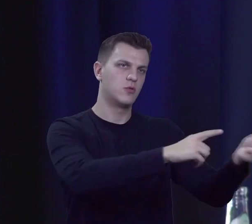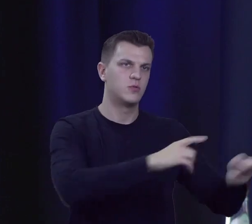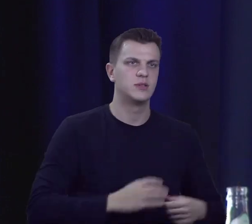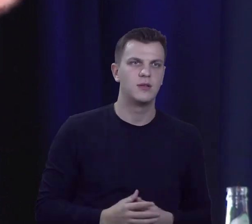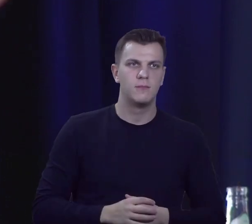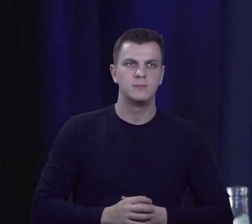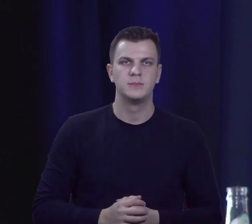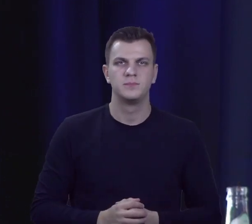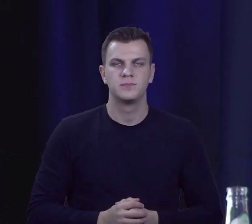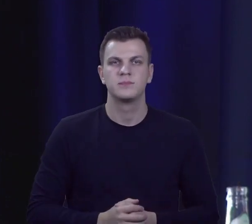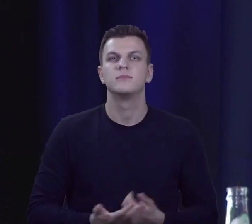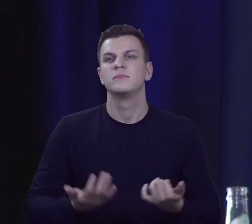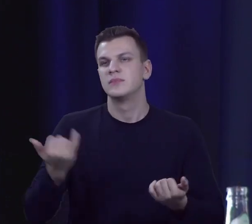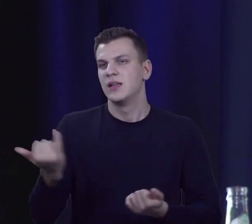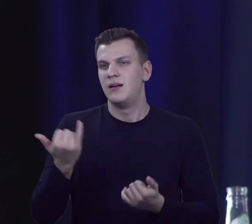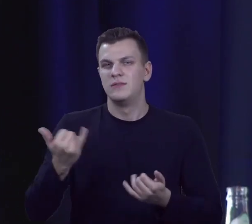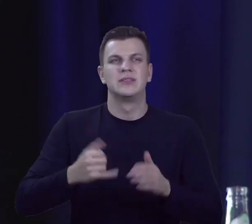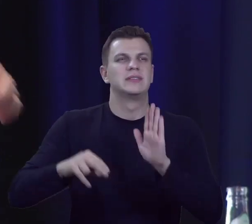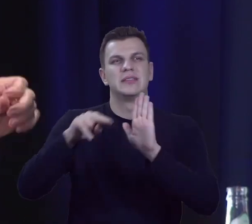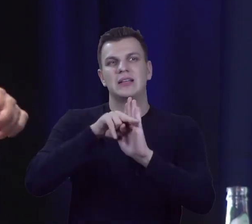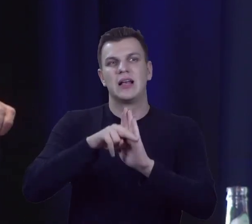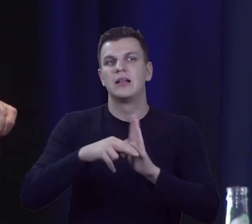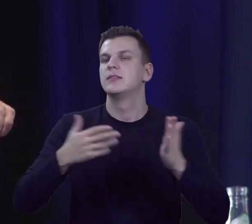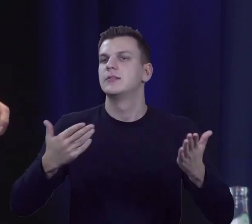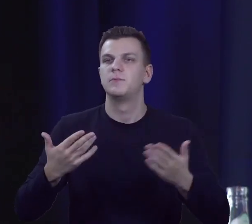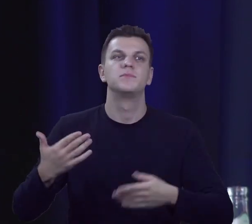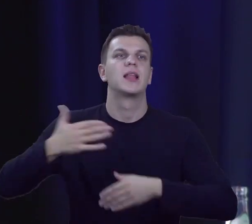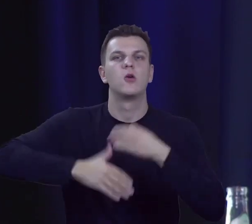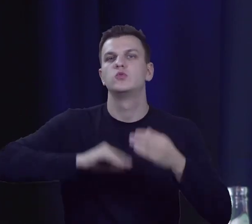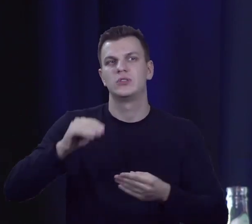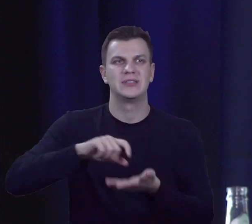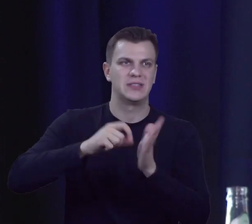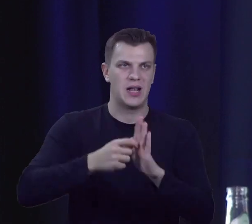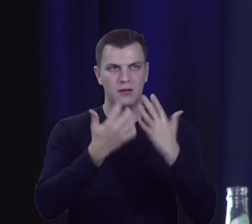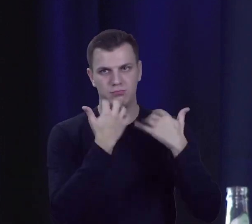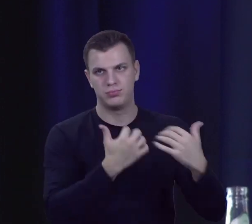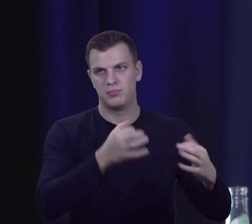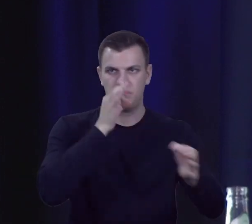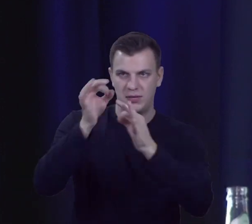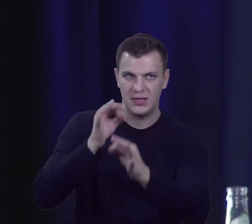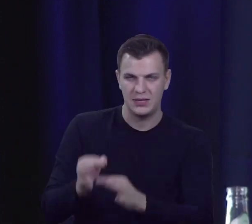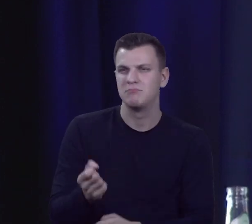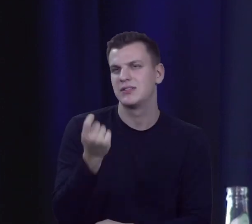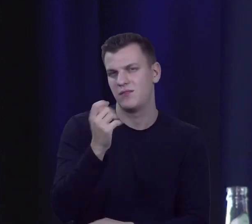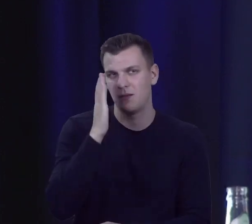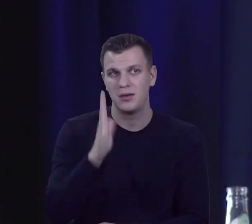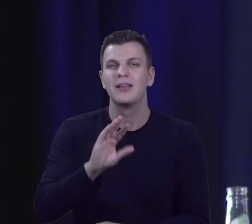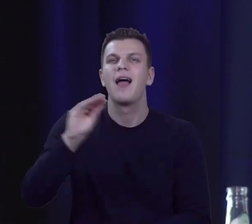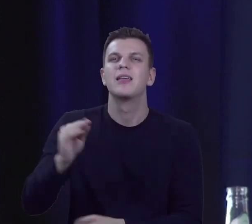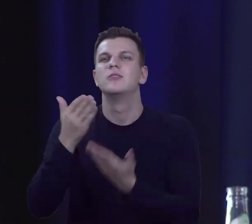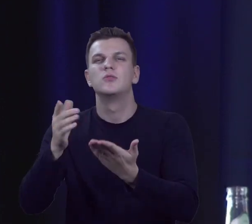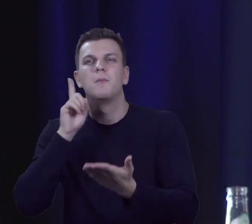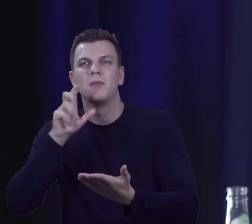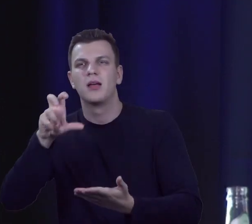Zasadą u nas na kongresie jest takie, że dajemy jeszcze głos na pytania z sali i za chwilę do tego przejdę. Ale pan prezydent Chęciński